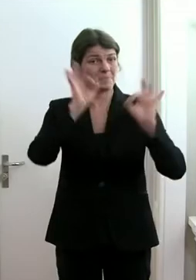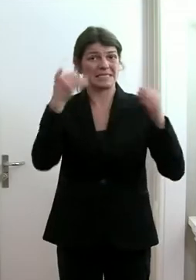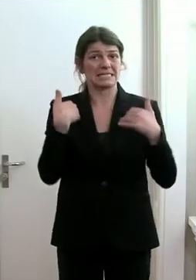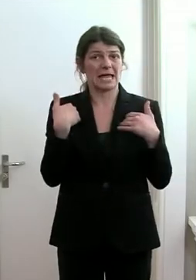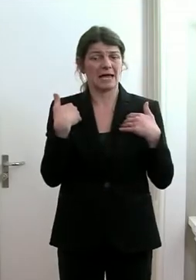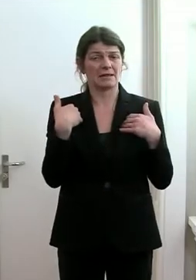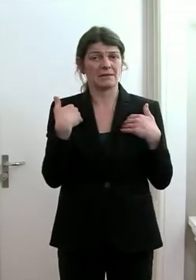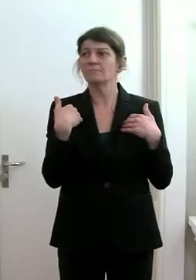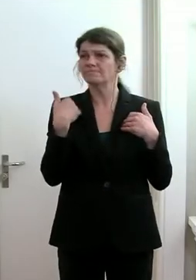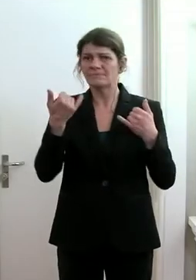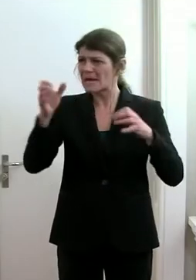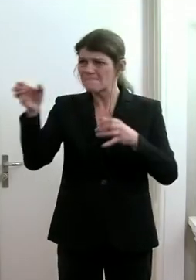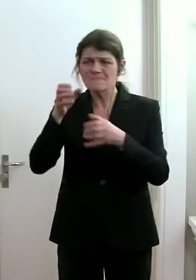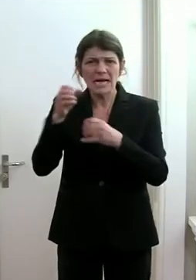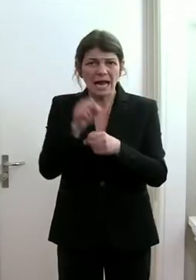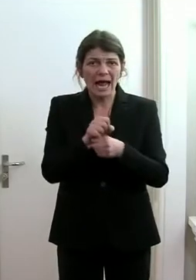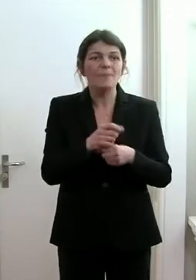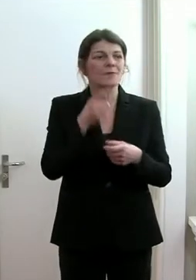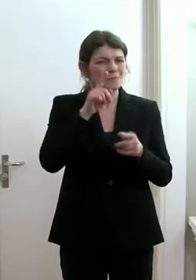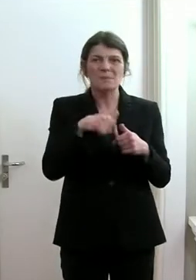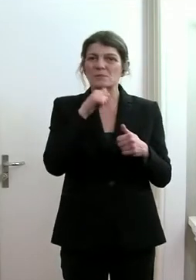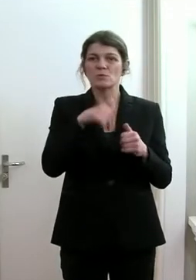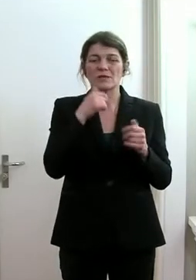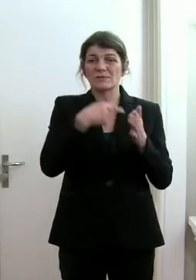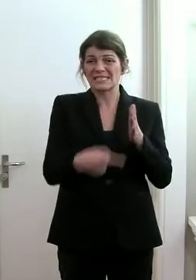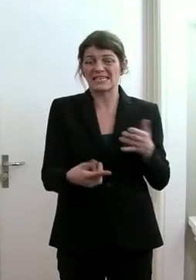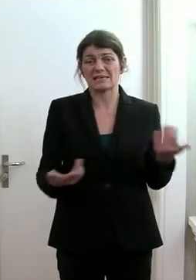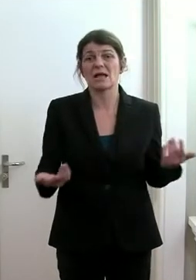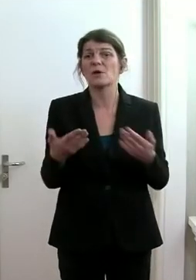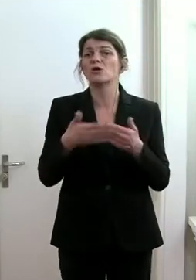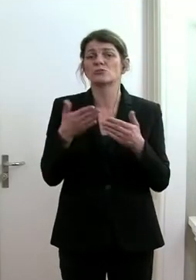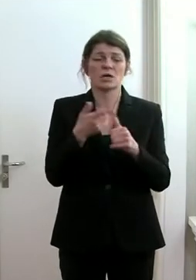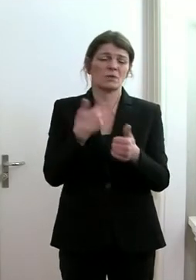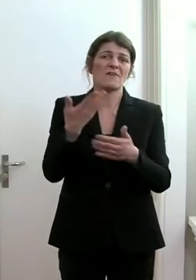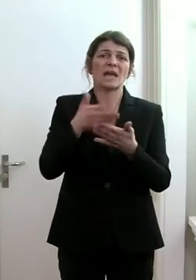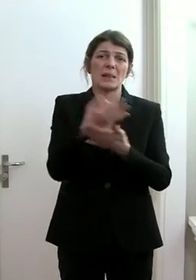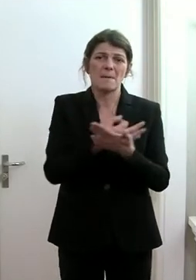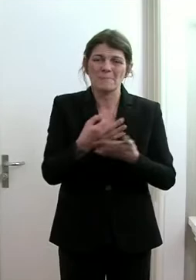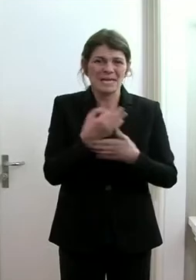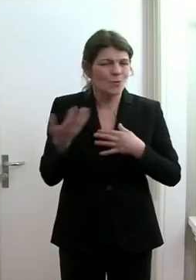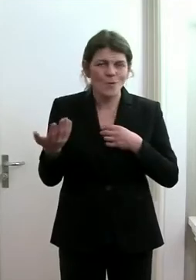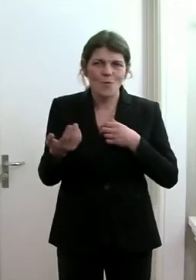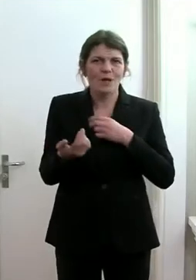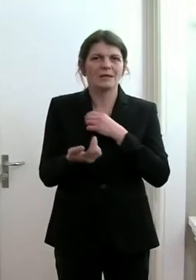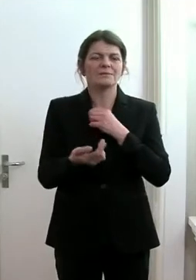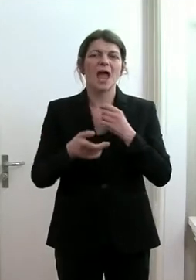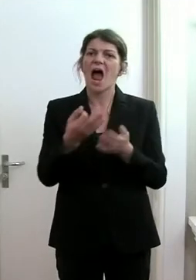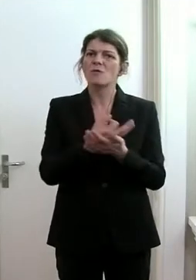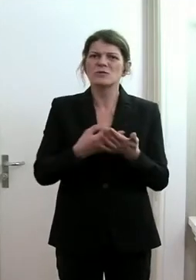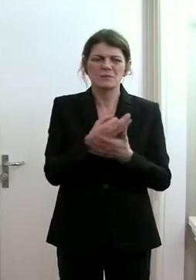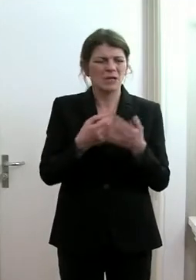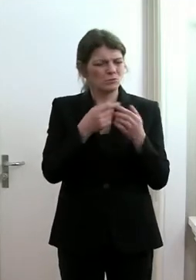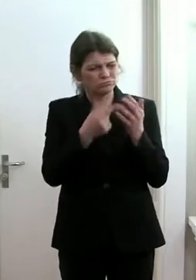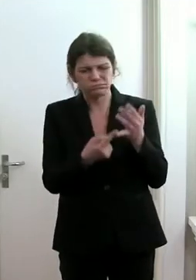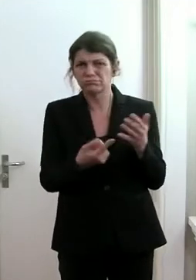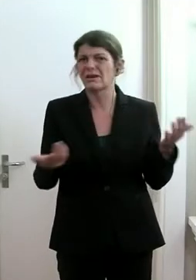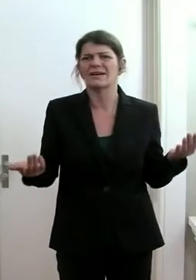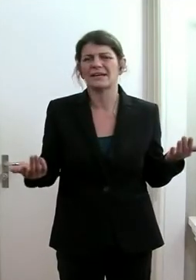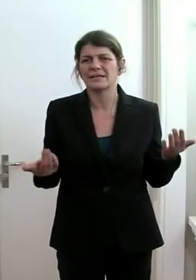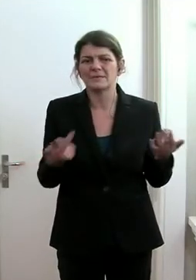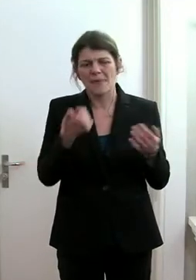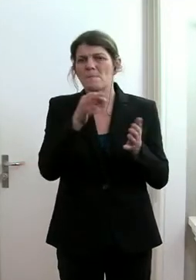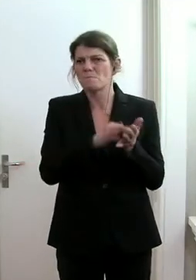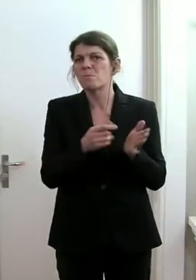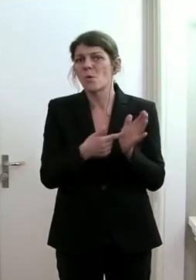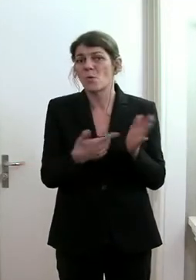man auf etwas verzichtet. Aber das können zum Beispiel Weiterbildungen sein, Ausbildungen und so weiter. Das ist sicher ein